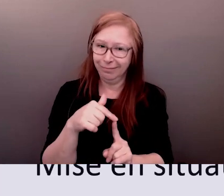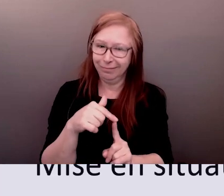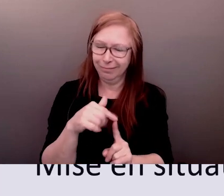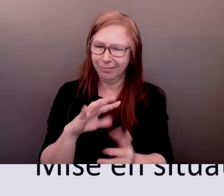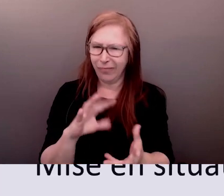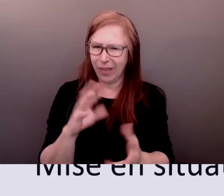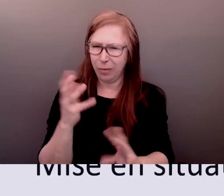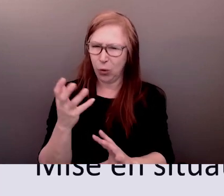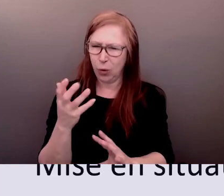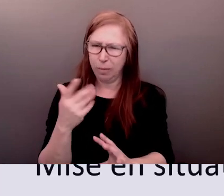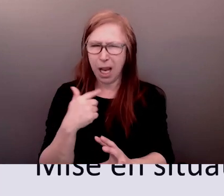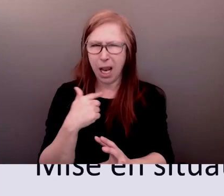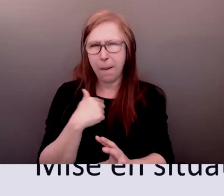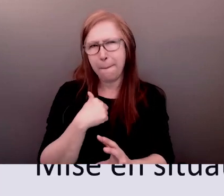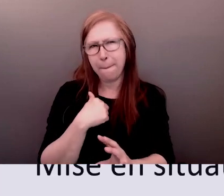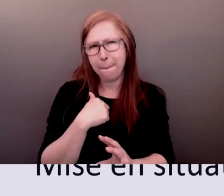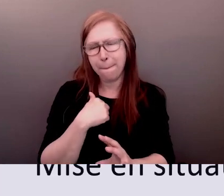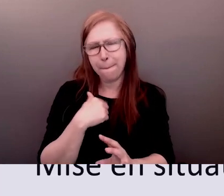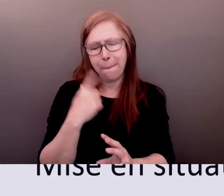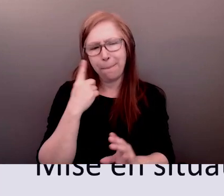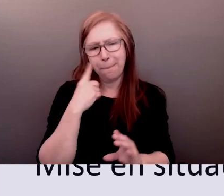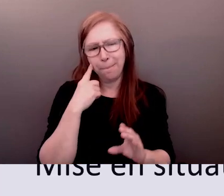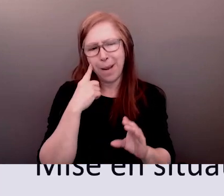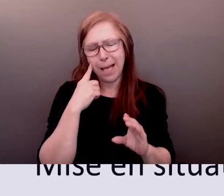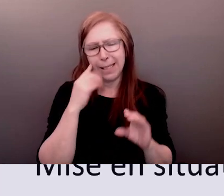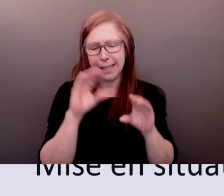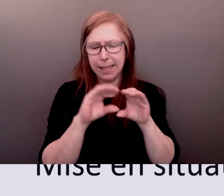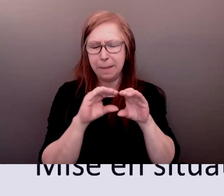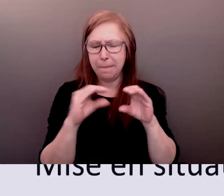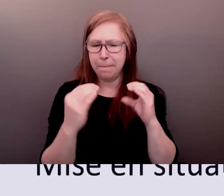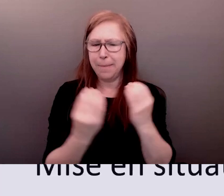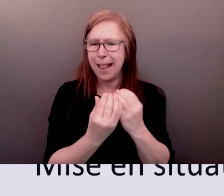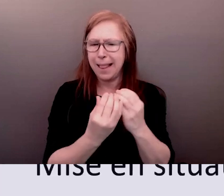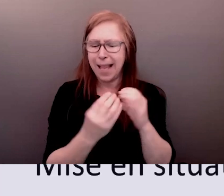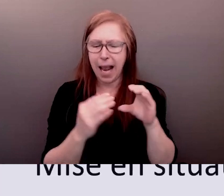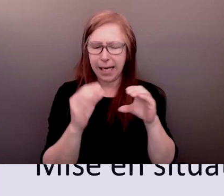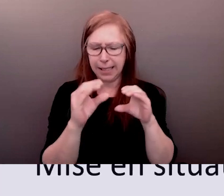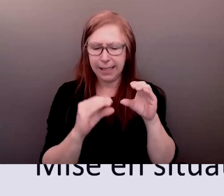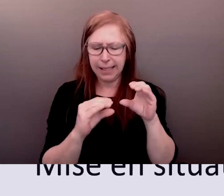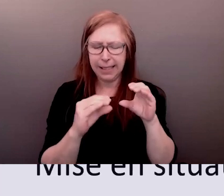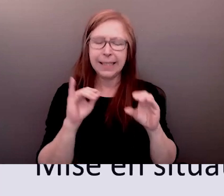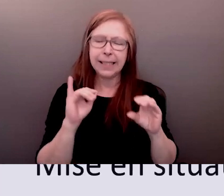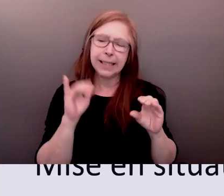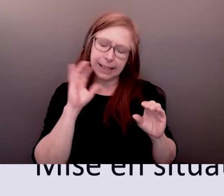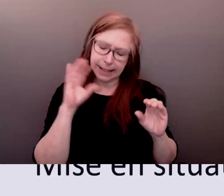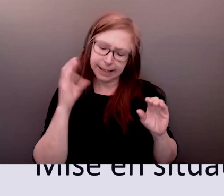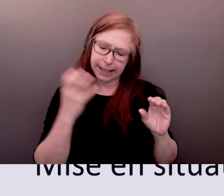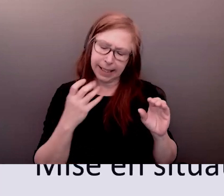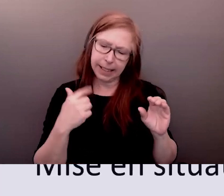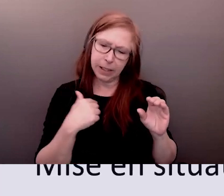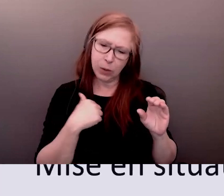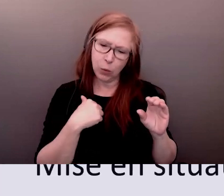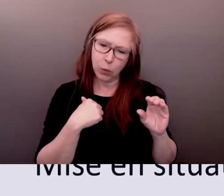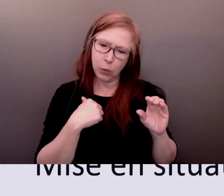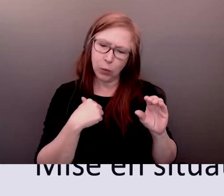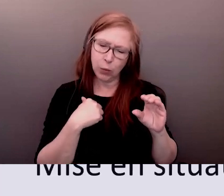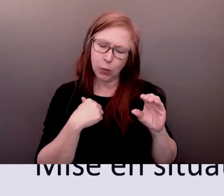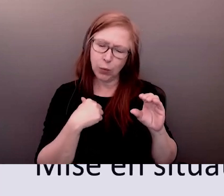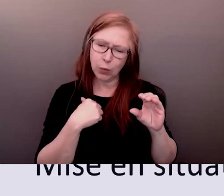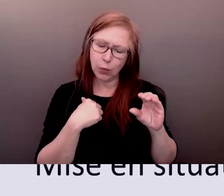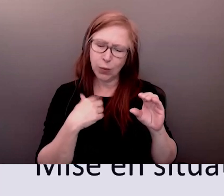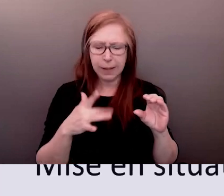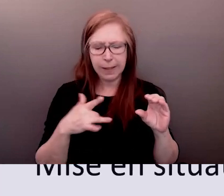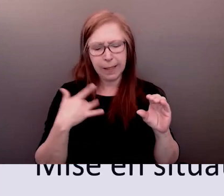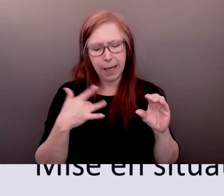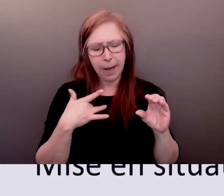intéressée par ce langage c'est quelque chose que Dean Philpott pourrait dire à